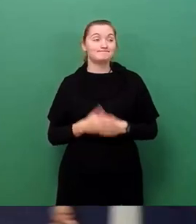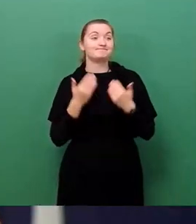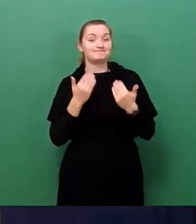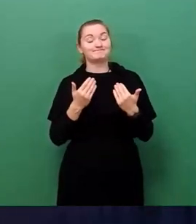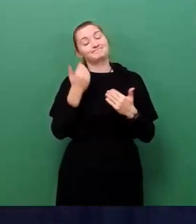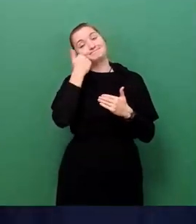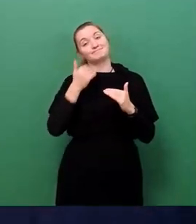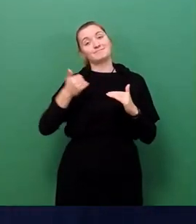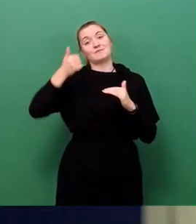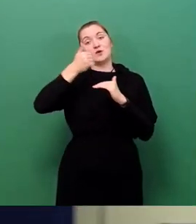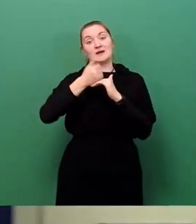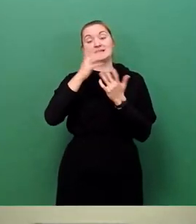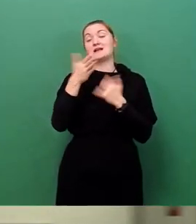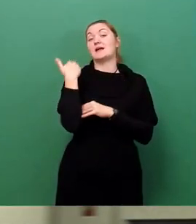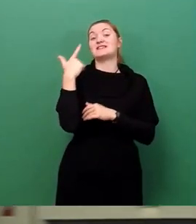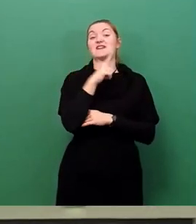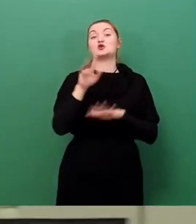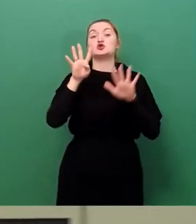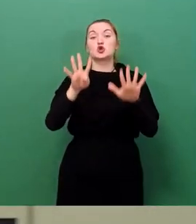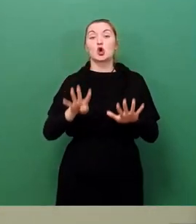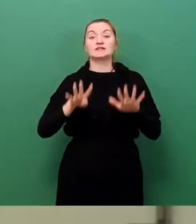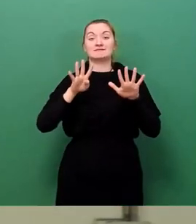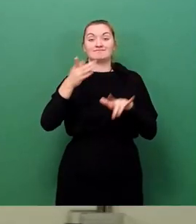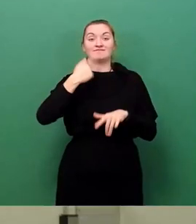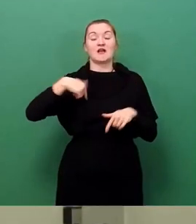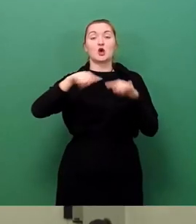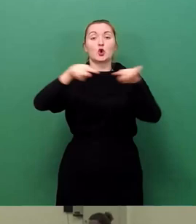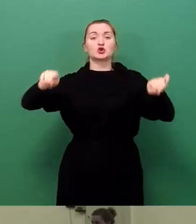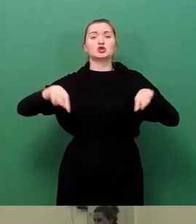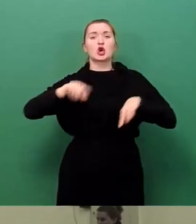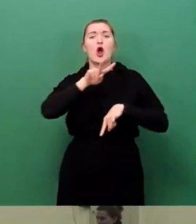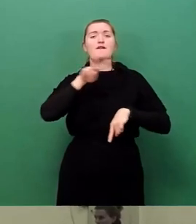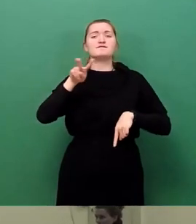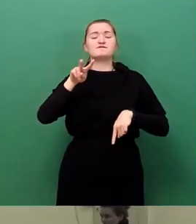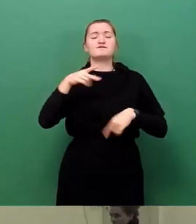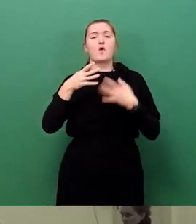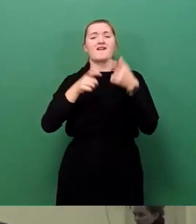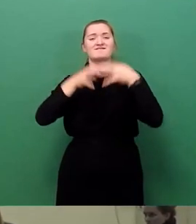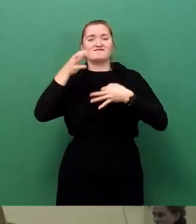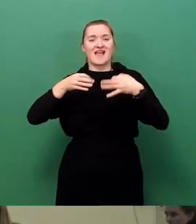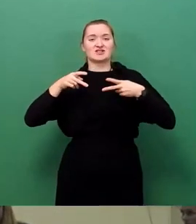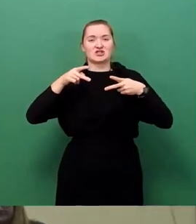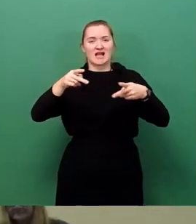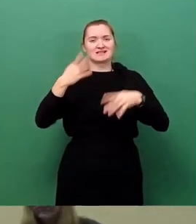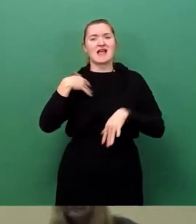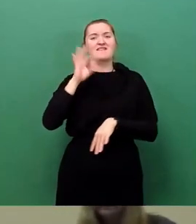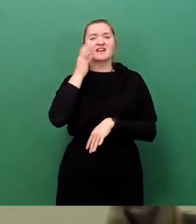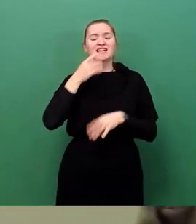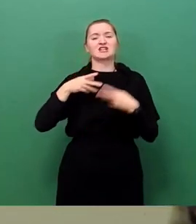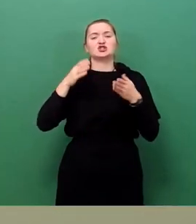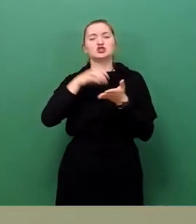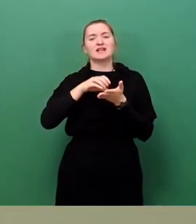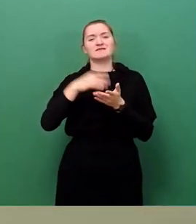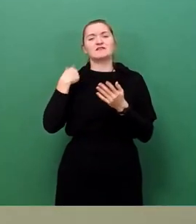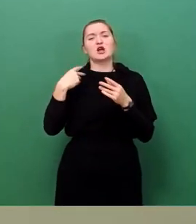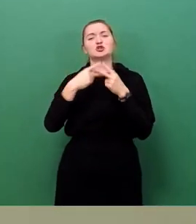im Jahr 2019 wurde für ein Grundstück in der Vorwerkstraße in der Friedrichstadt eine Konzeptausschreibung vorgenommen. Die Vergabe des Grundstücks soll also